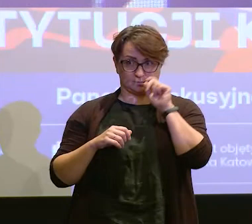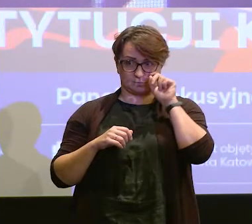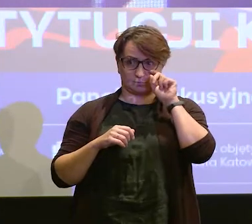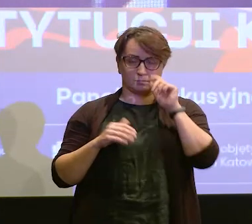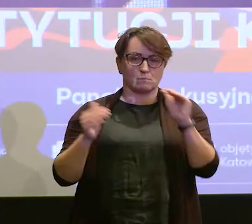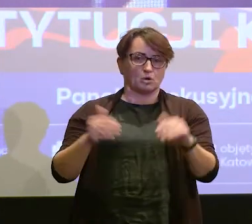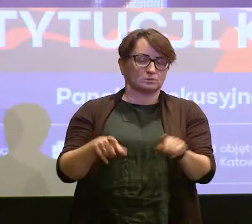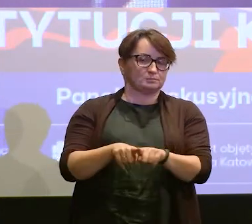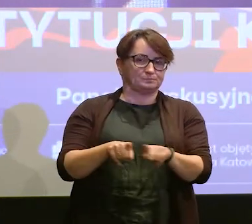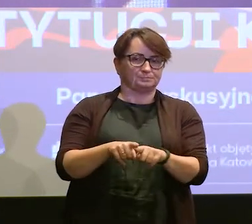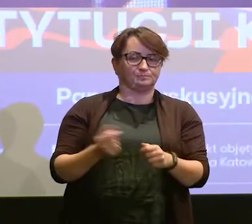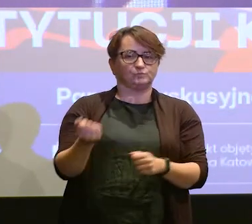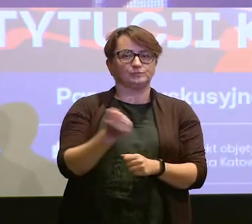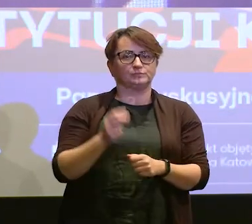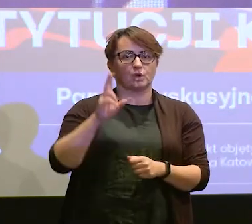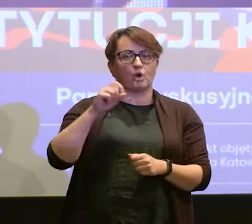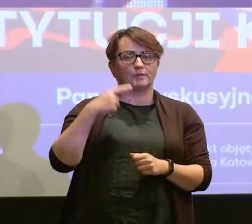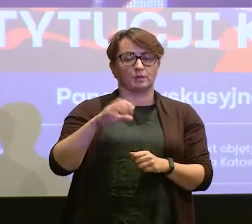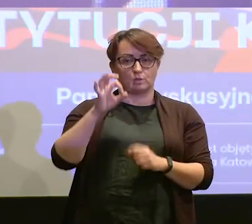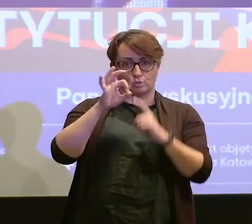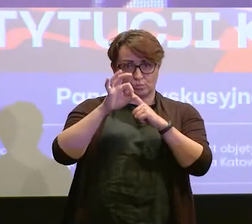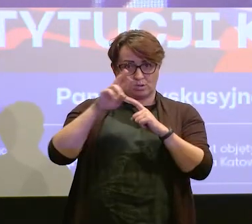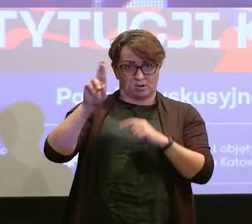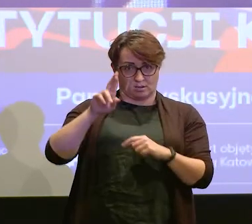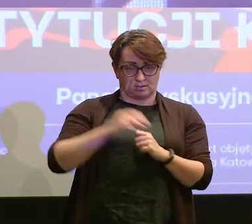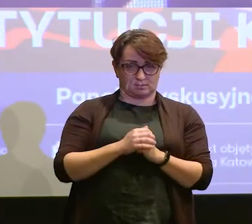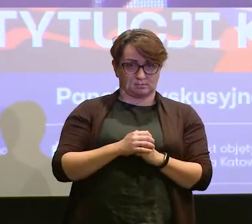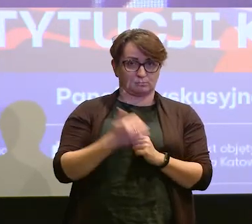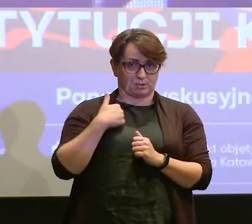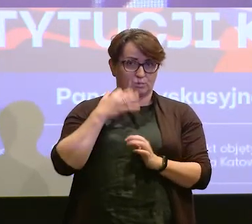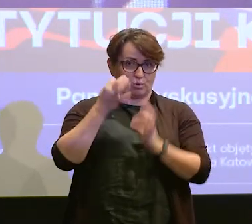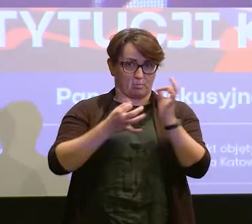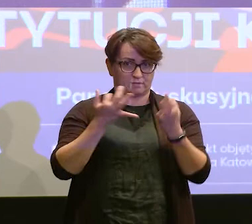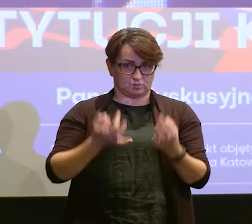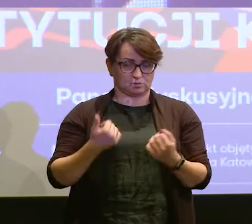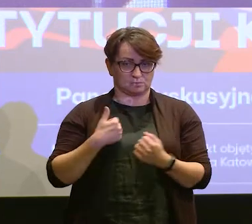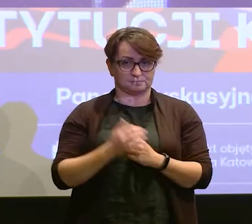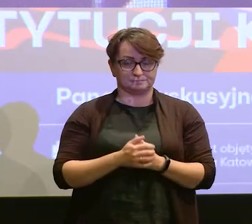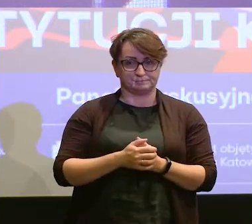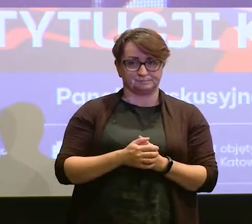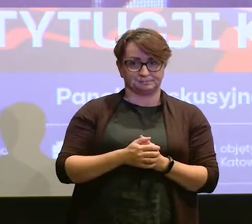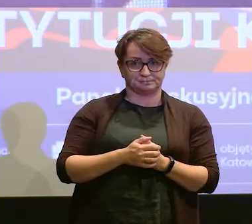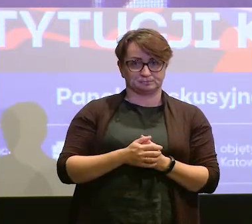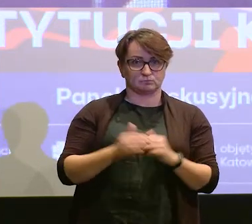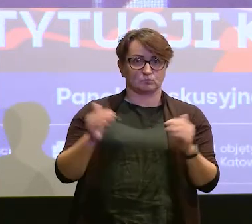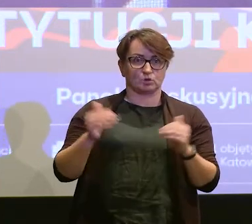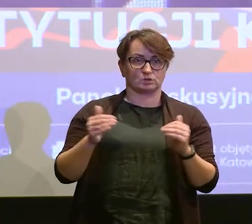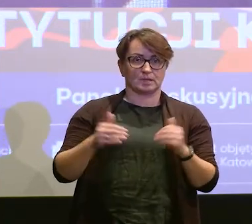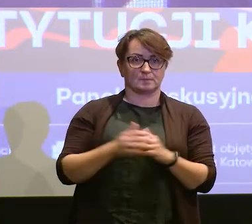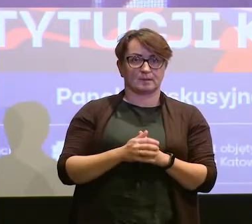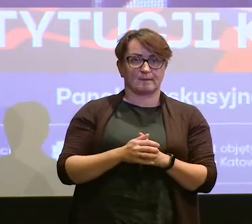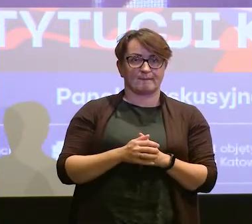Możemy stosować kody QR, o czym już dzisiaj była mowa. Możemy